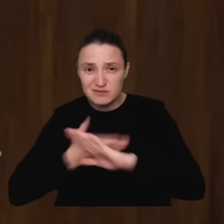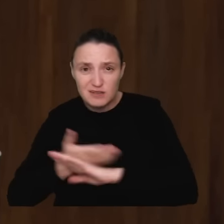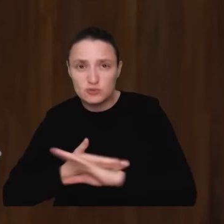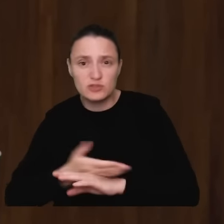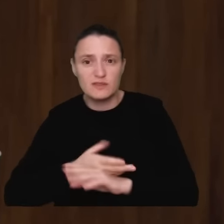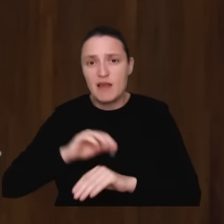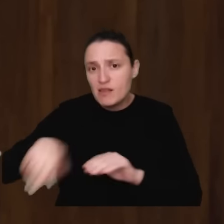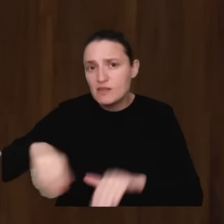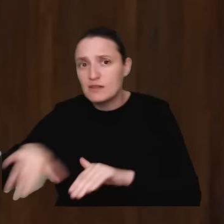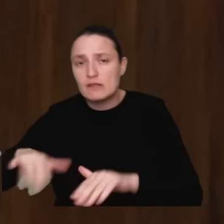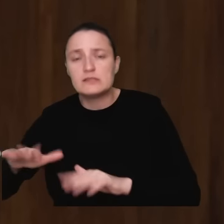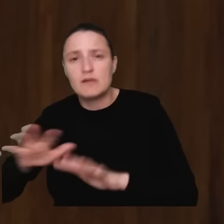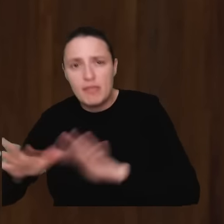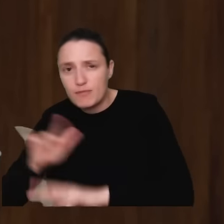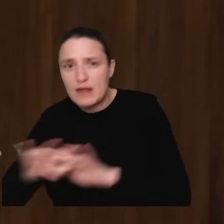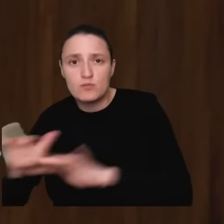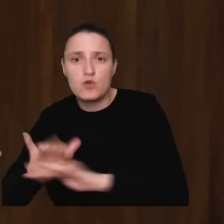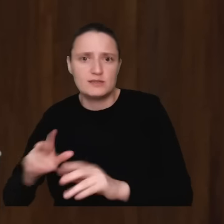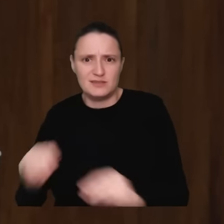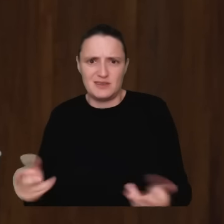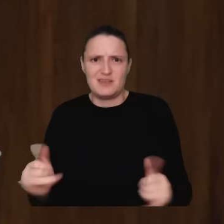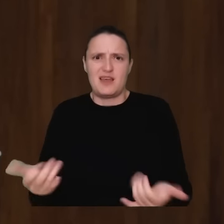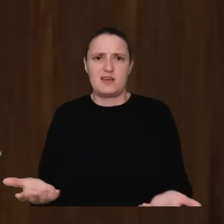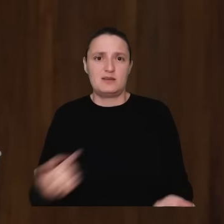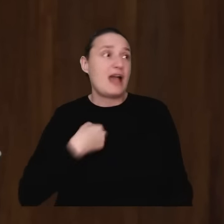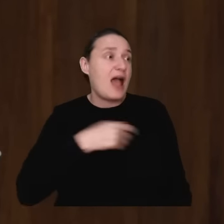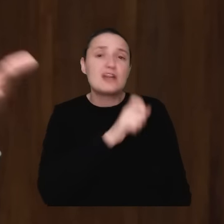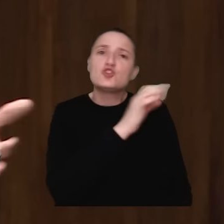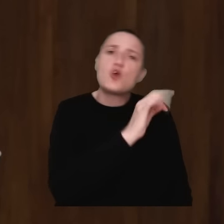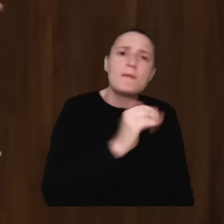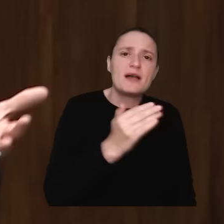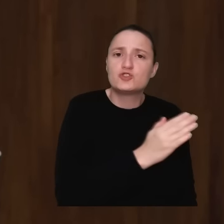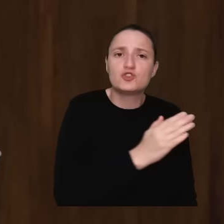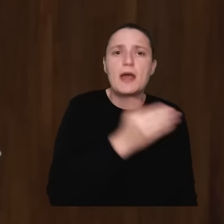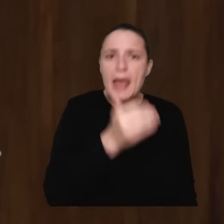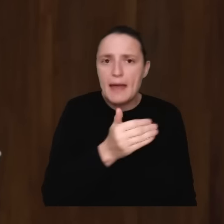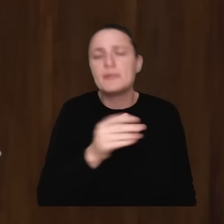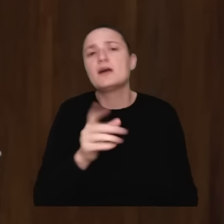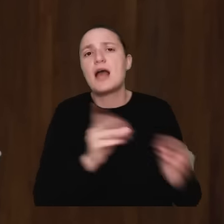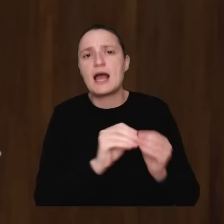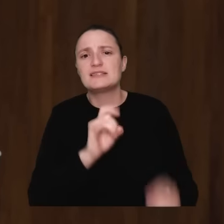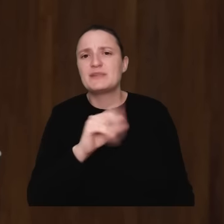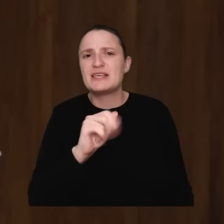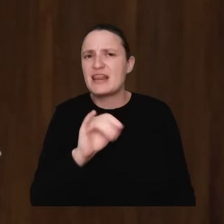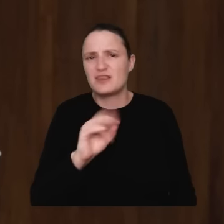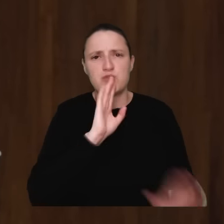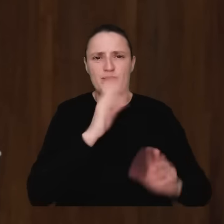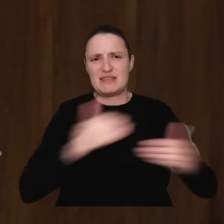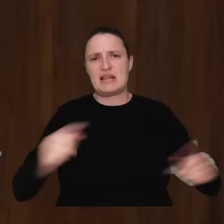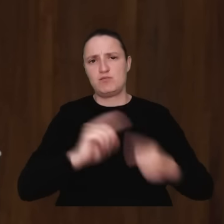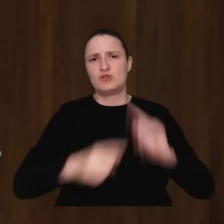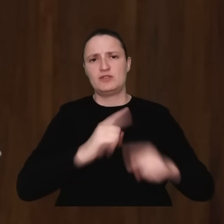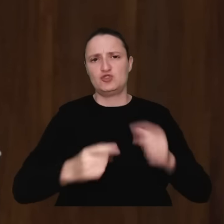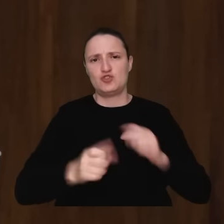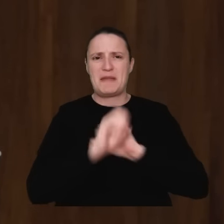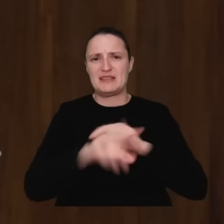Tomasz M. razem z Romanem Giertychem urządzają wręcz spektakle polityczno-medialne,